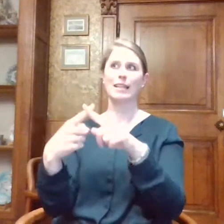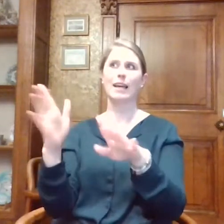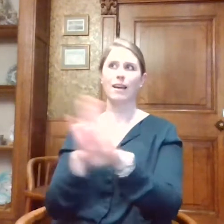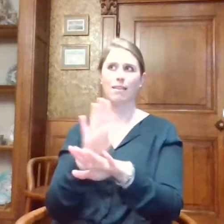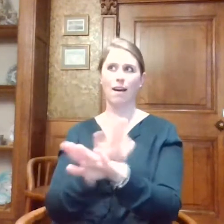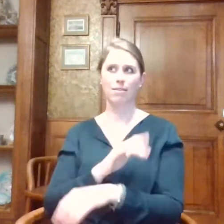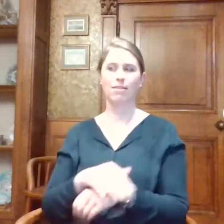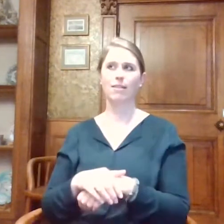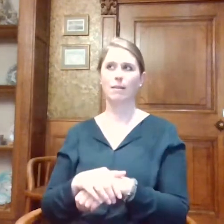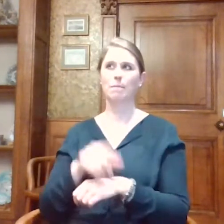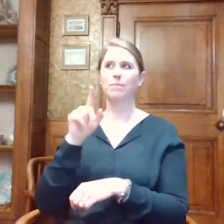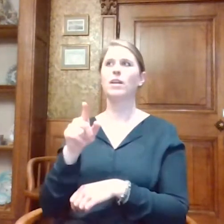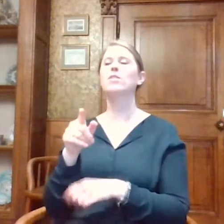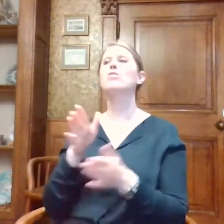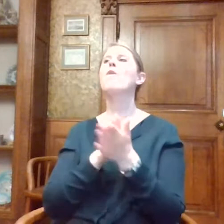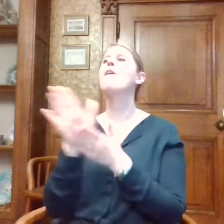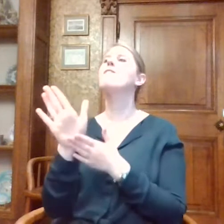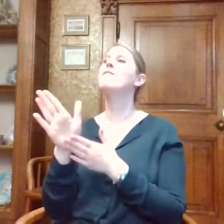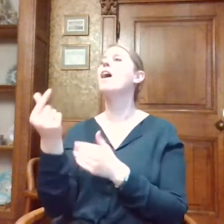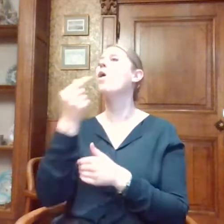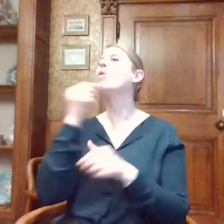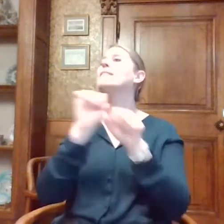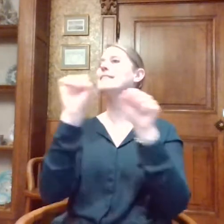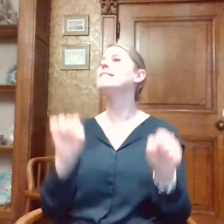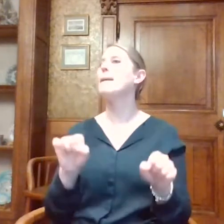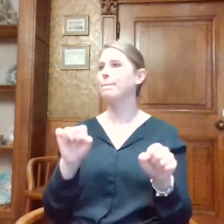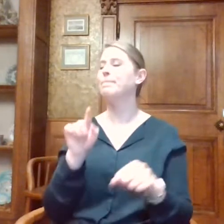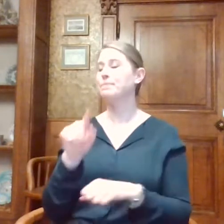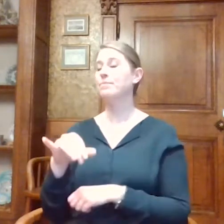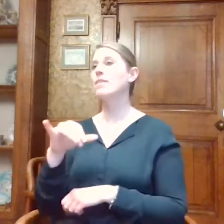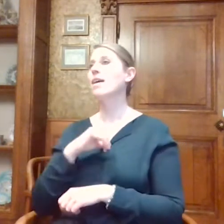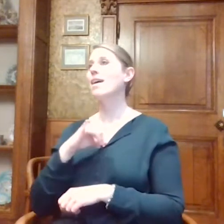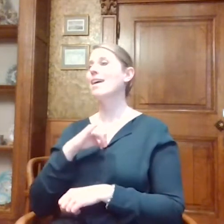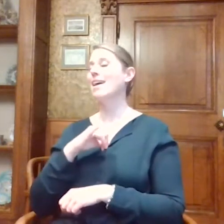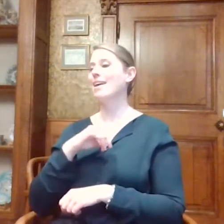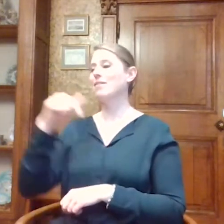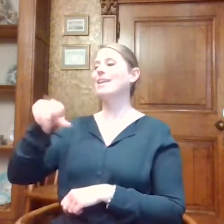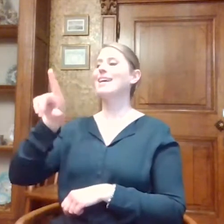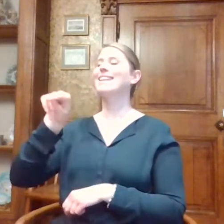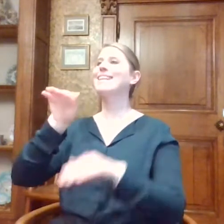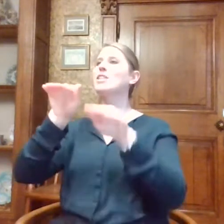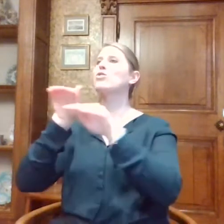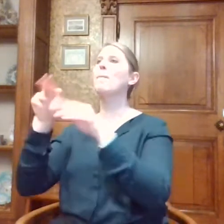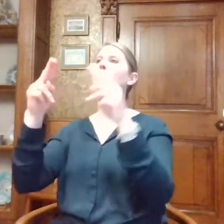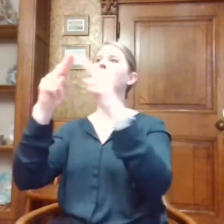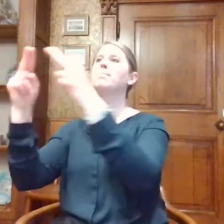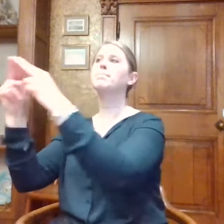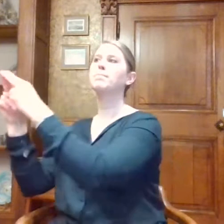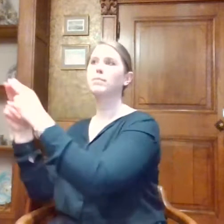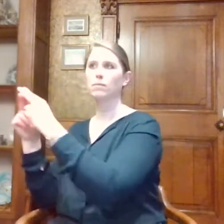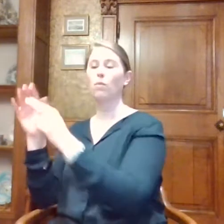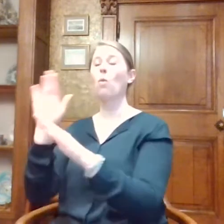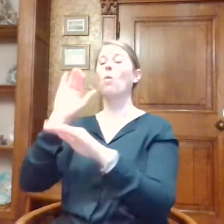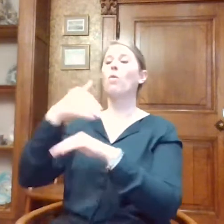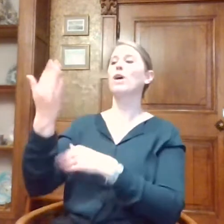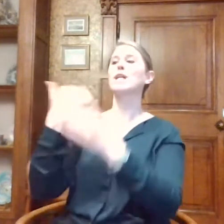audiotour met Guide ID, dus dat is nog niet met de erfgoed. Er zijn bij ons 10 stops en die geven jou uitleg, ofwel over objecten, over